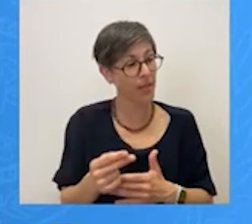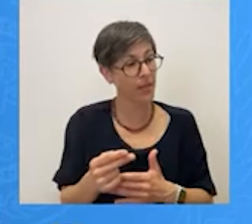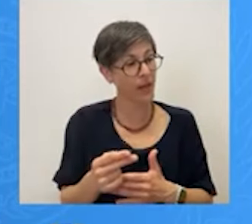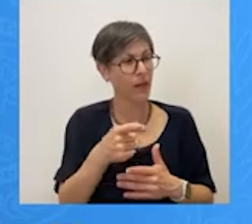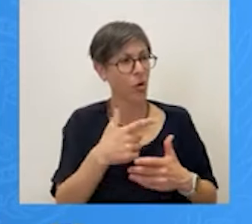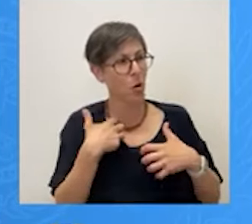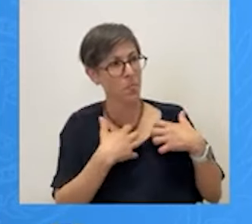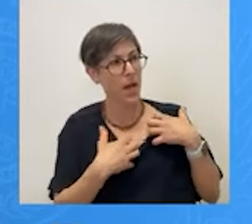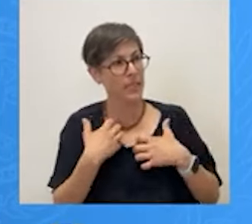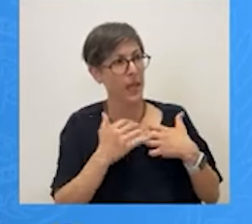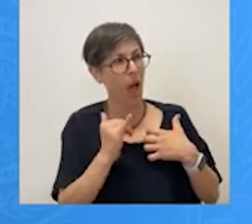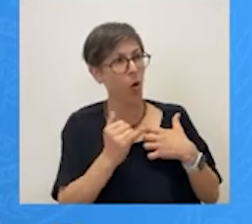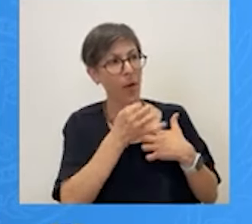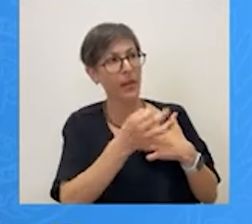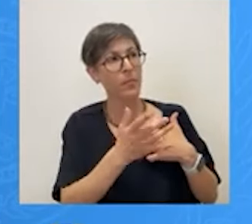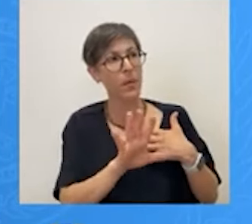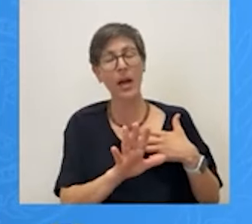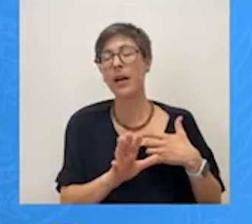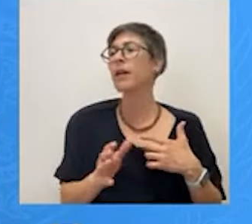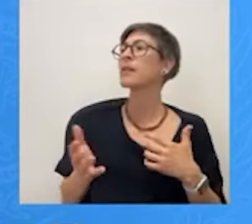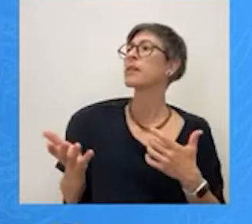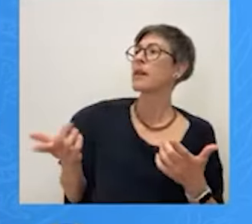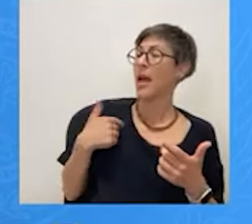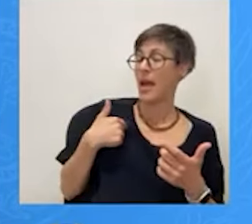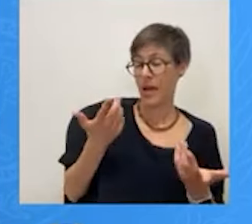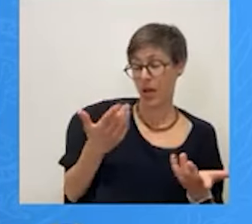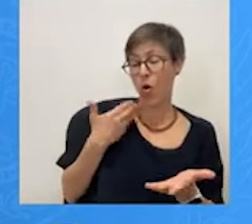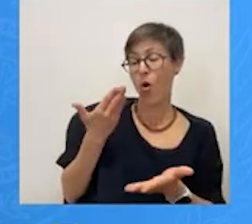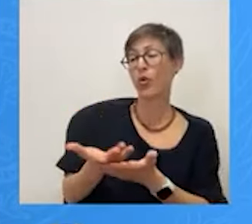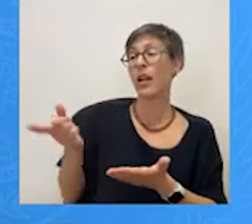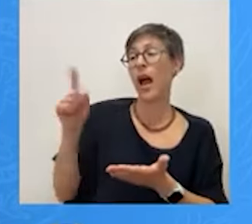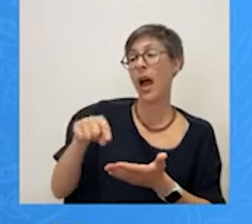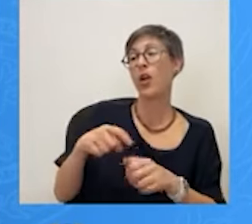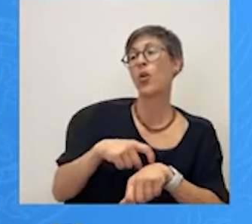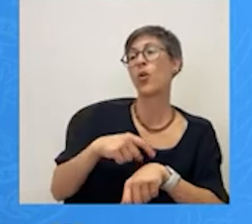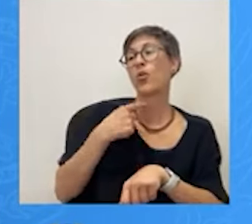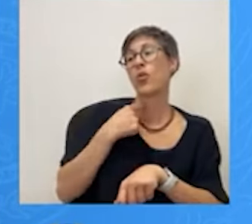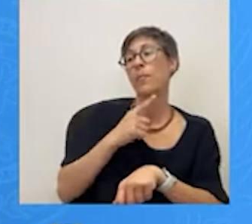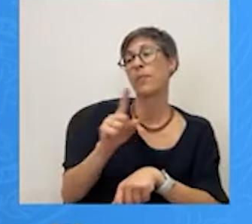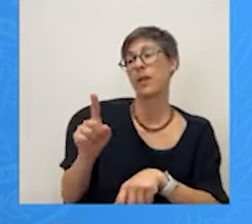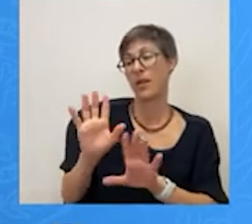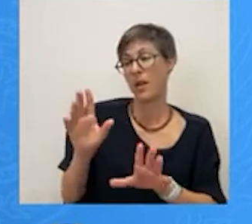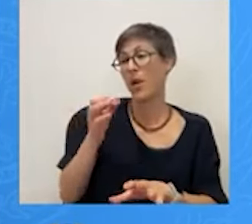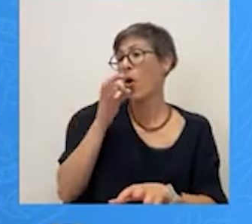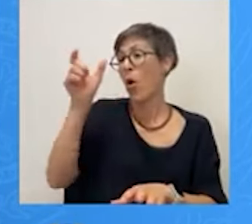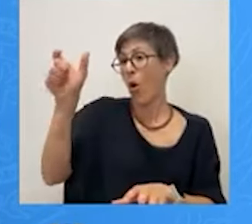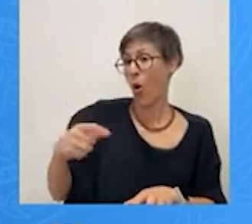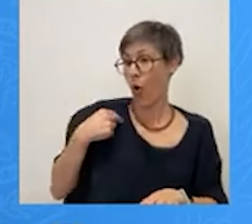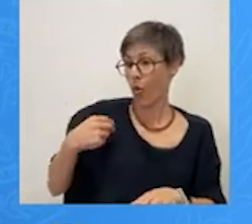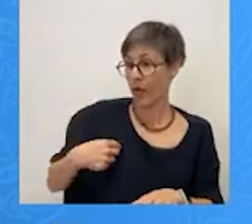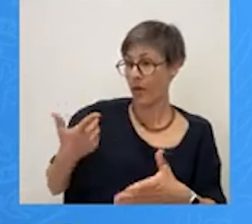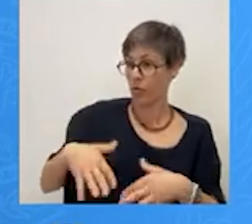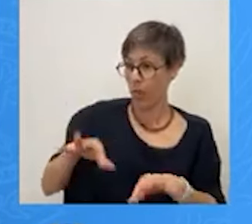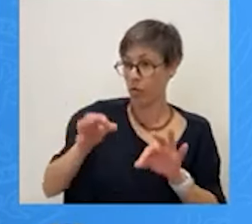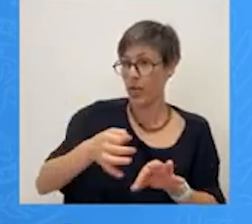Εγώ σας πρότεινα κάτι άλλο χάνουμε χρόνο Πρότεινα ο Δήμαρχος από την αρχή να πάρει το λόγο Να πει δυο λόγια Να